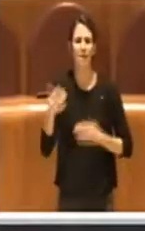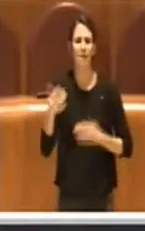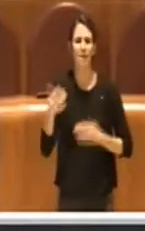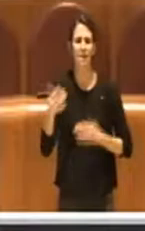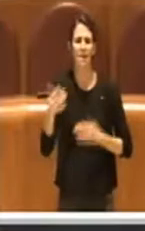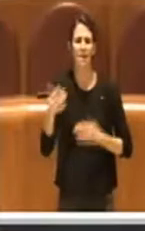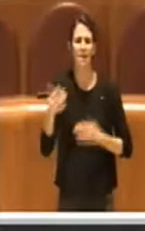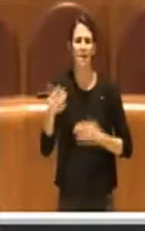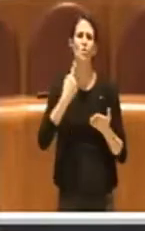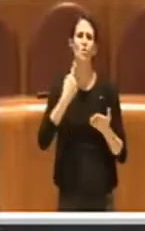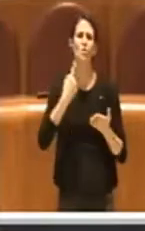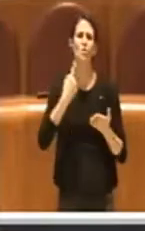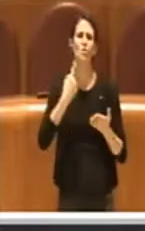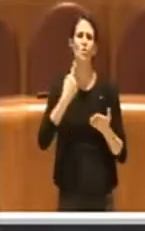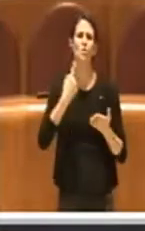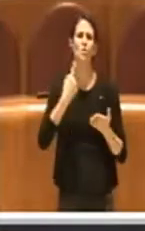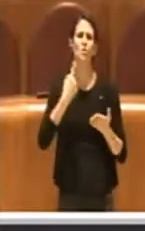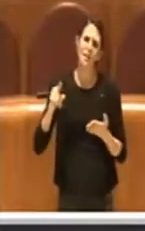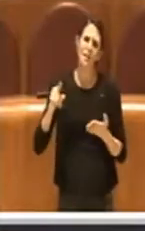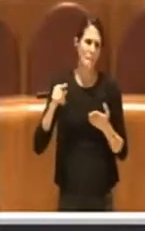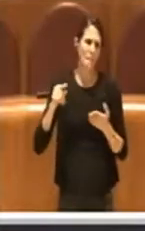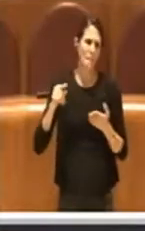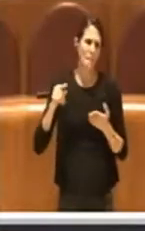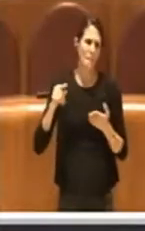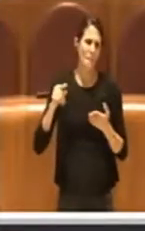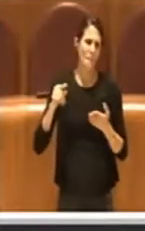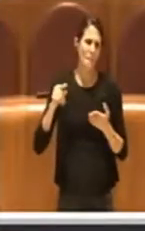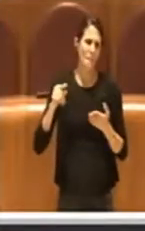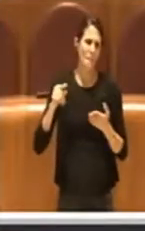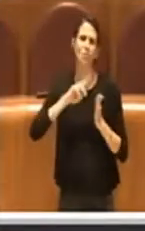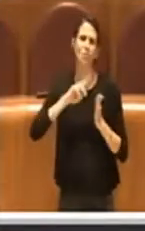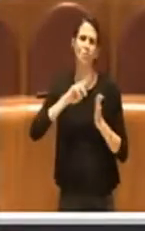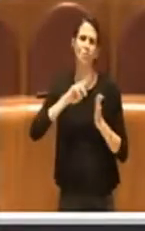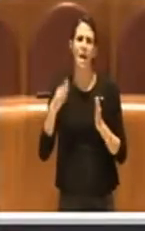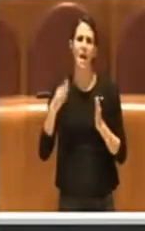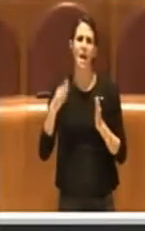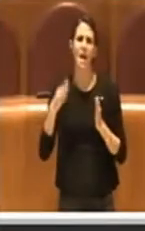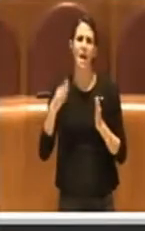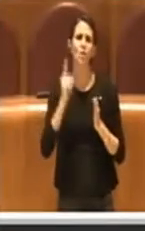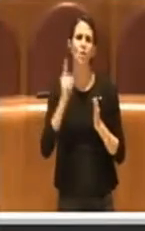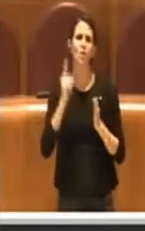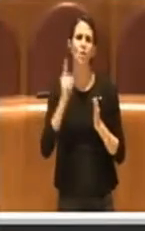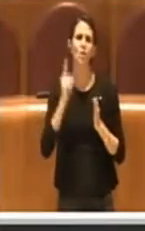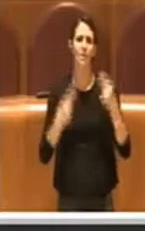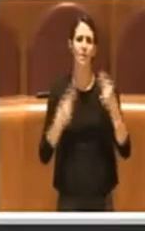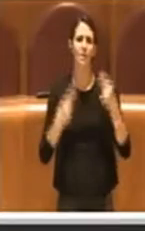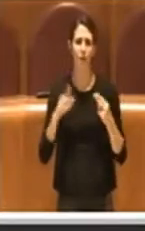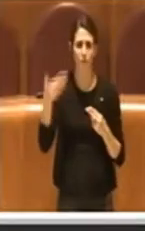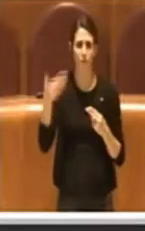di euro di più grazie